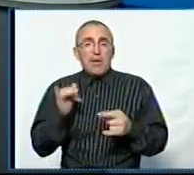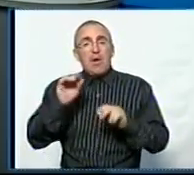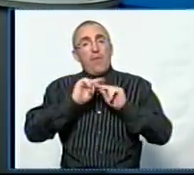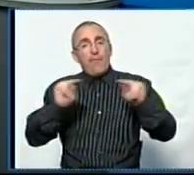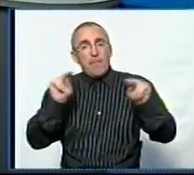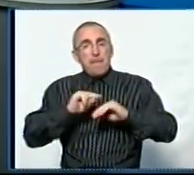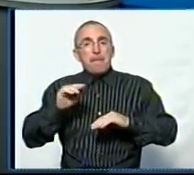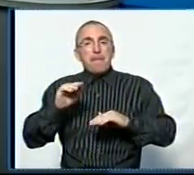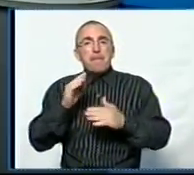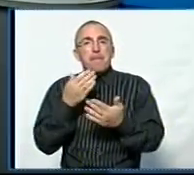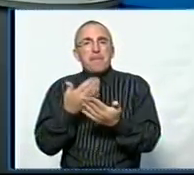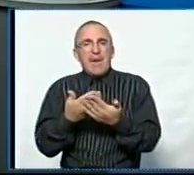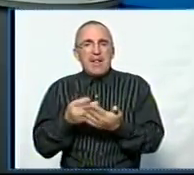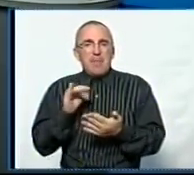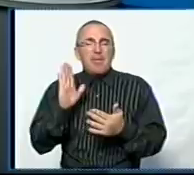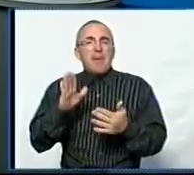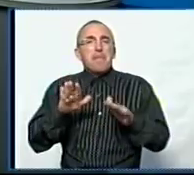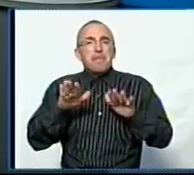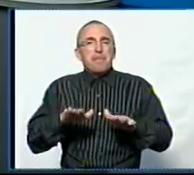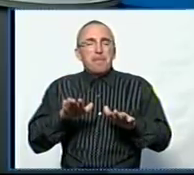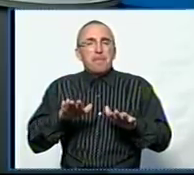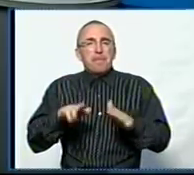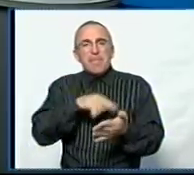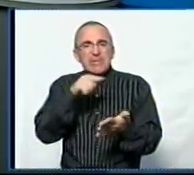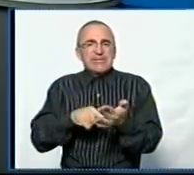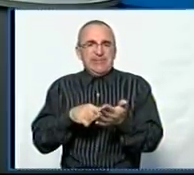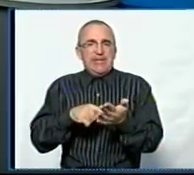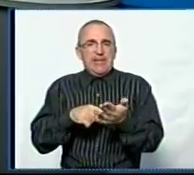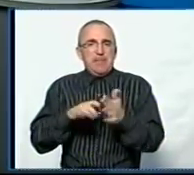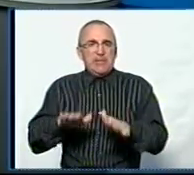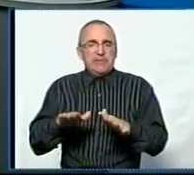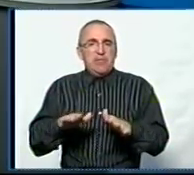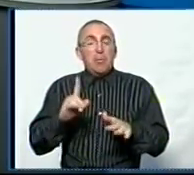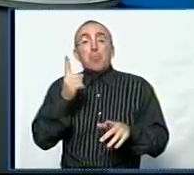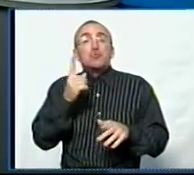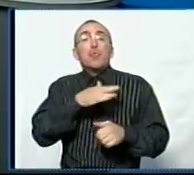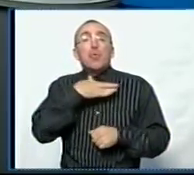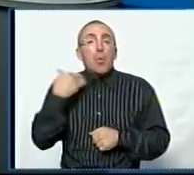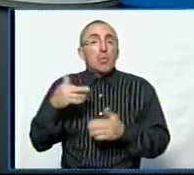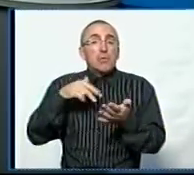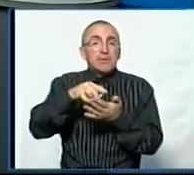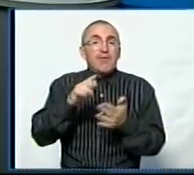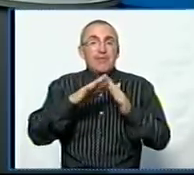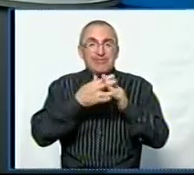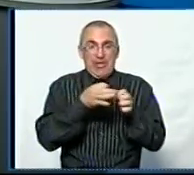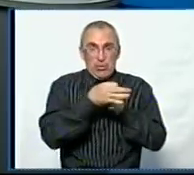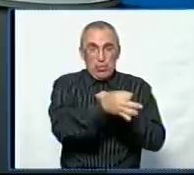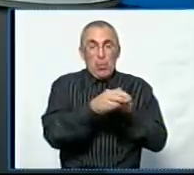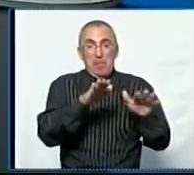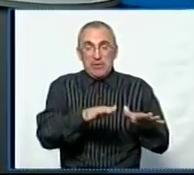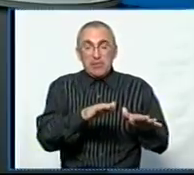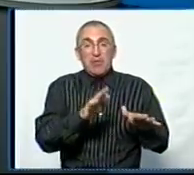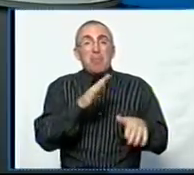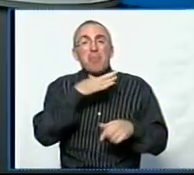вчителях-предметниках у міській місцевості. Стосовно чому не хочуть йти в сільську місцевість, тут,